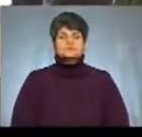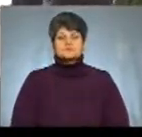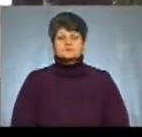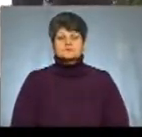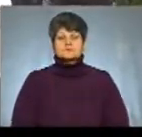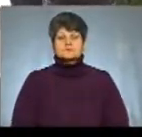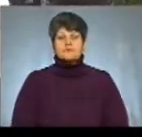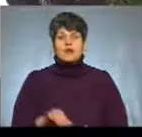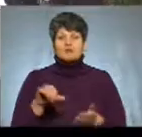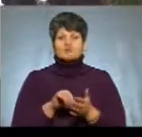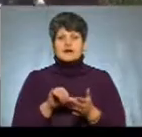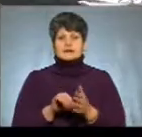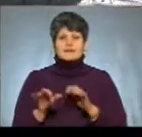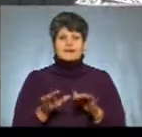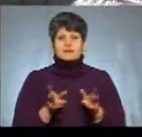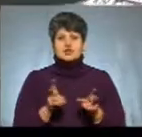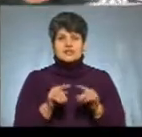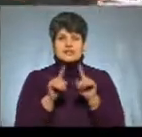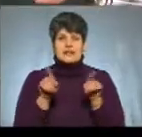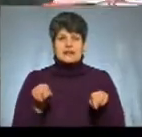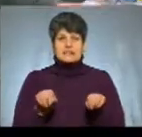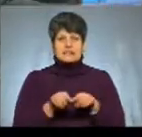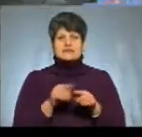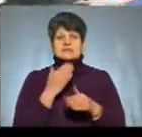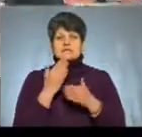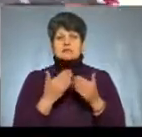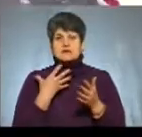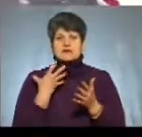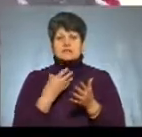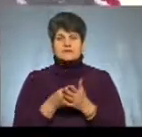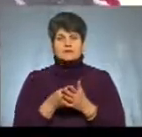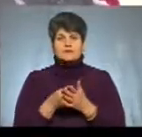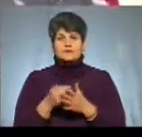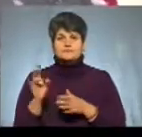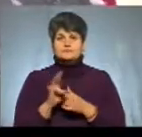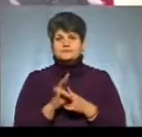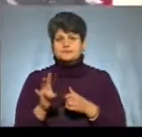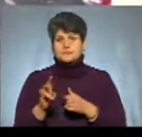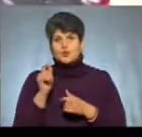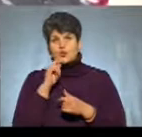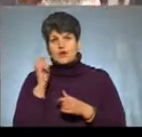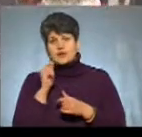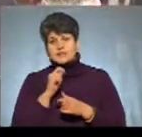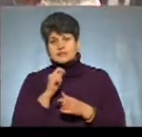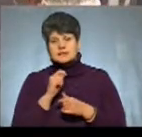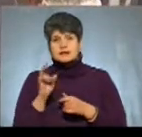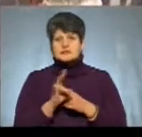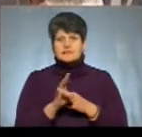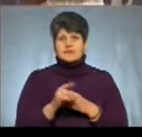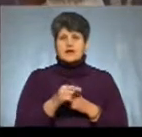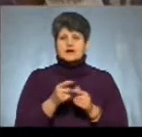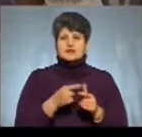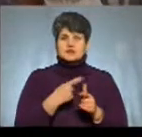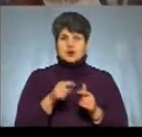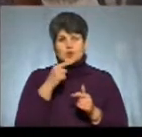Учасники акції прийшли з листівками «Запитай свого настоятеля» «Українська церква чи російська православна». В Тернопільській області